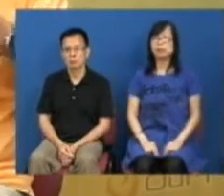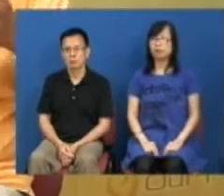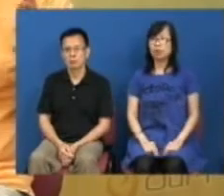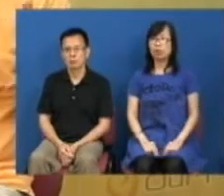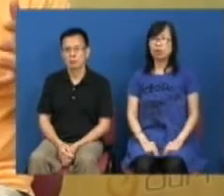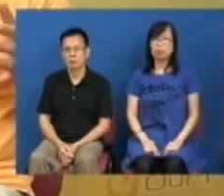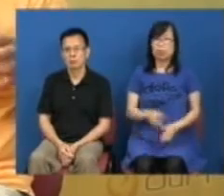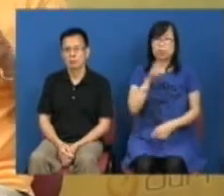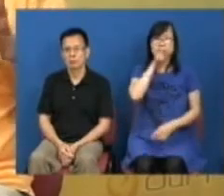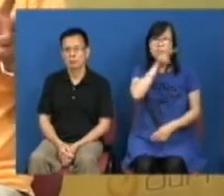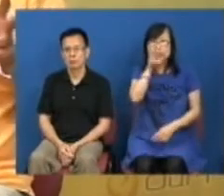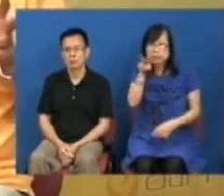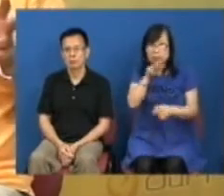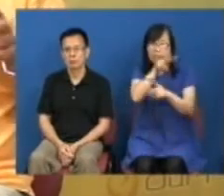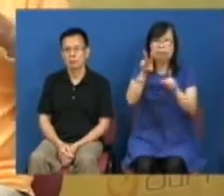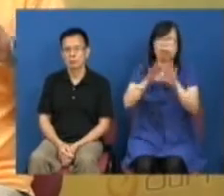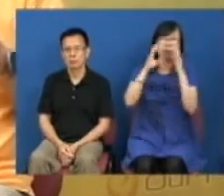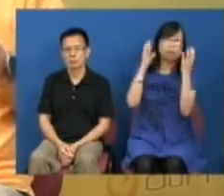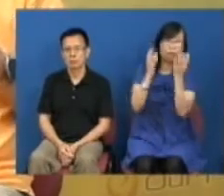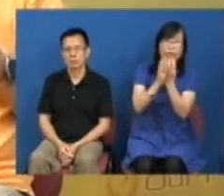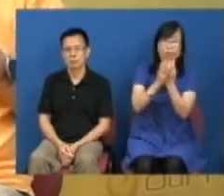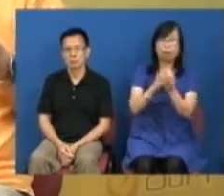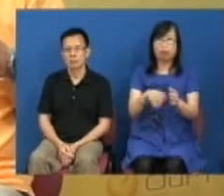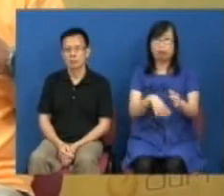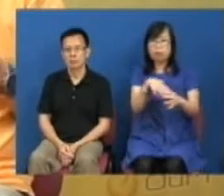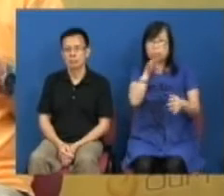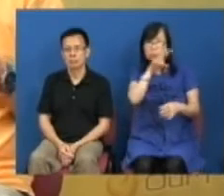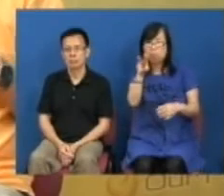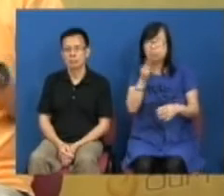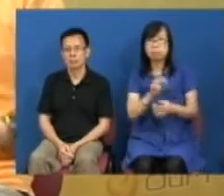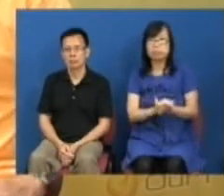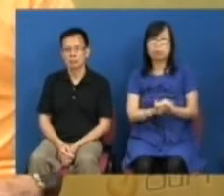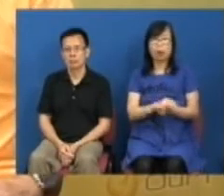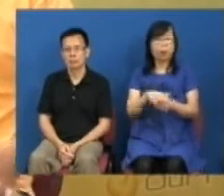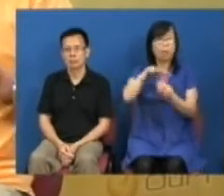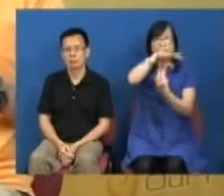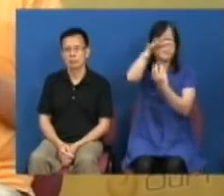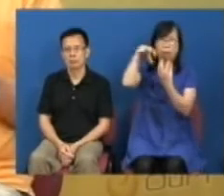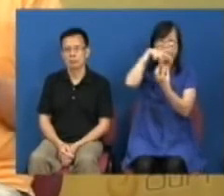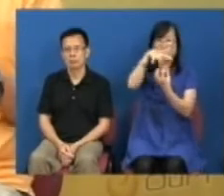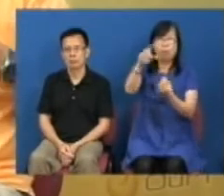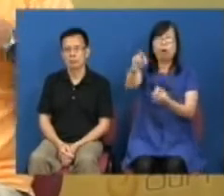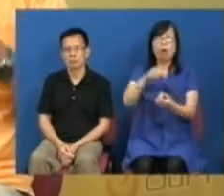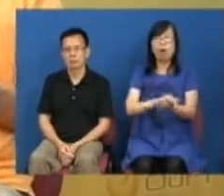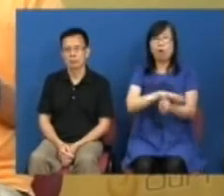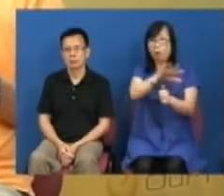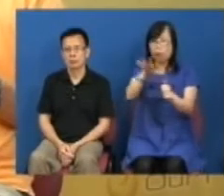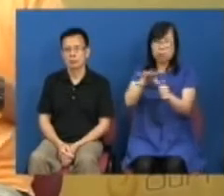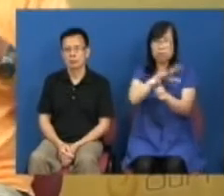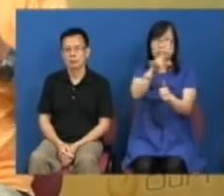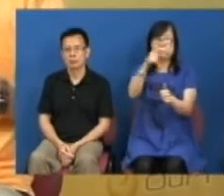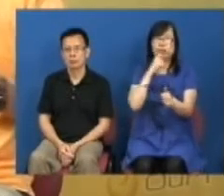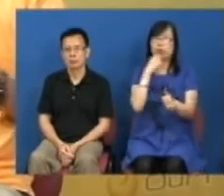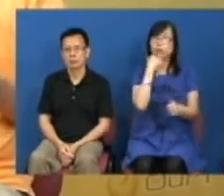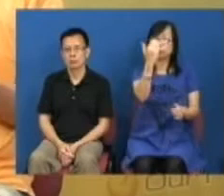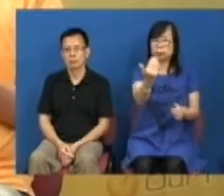固存大局这些虚幻的或者很廉价的民族主义的口号去蒙蔽我们要站出来去讲我们的诉求